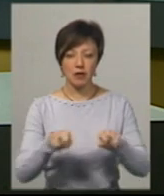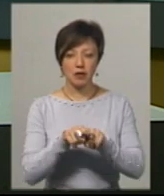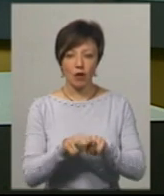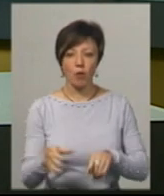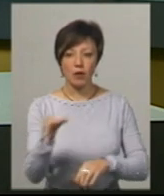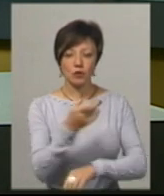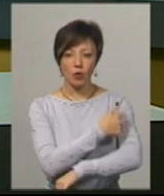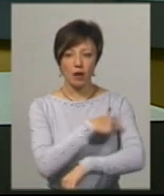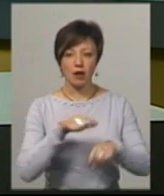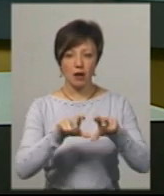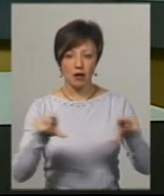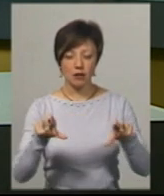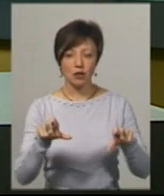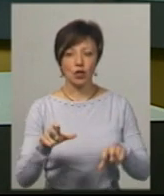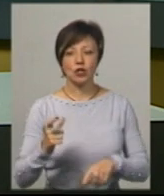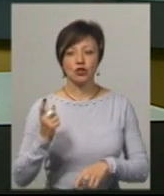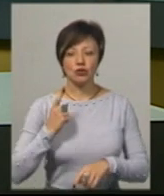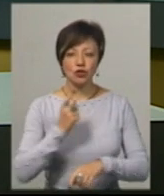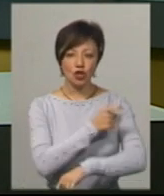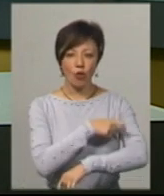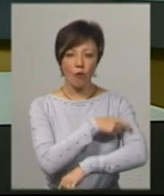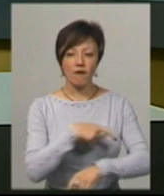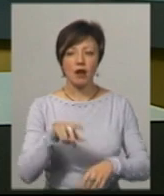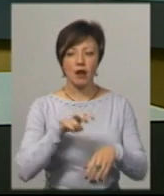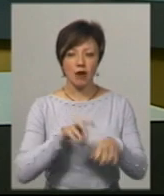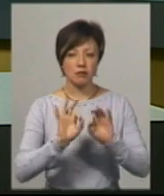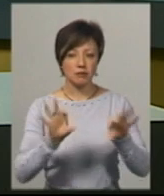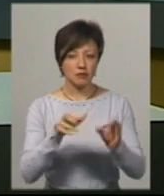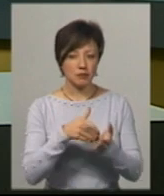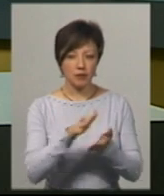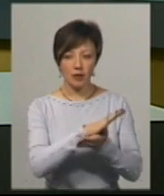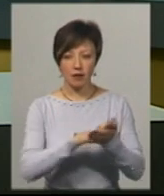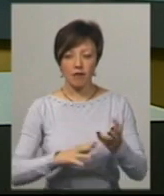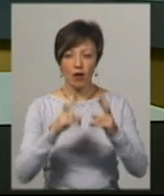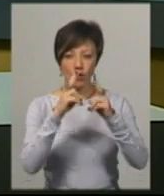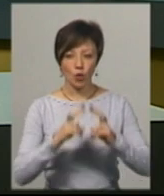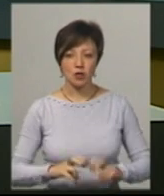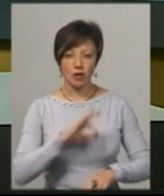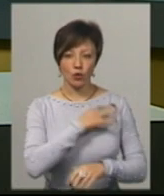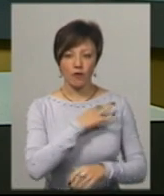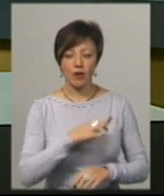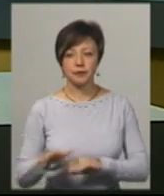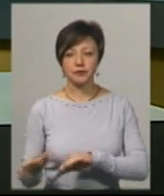Хмельницької обласної лікарні. Черговий лікар від коментарів відмовився, оскільки триває досудове розслідування.